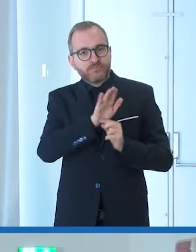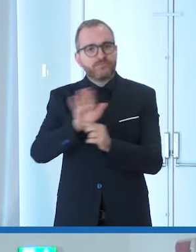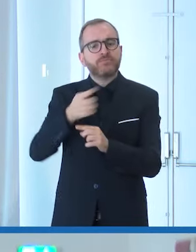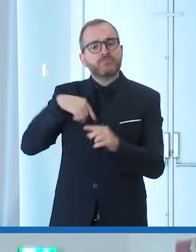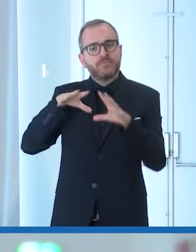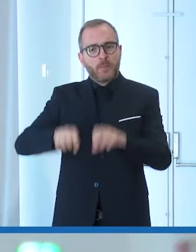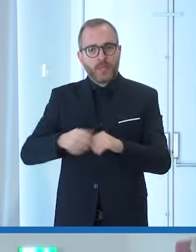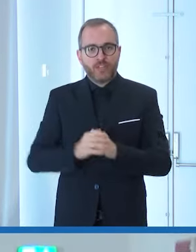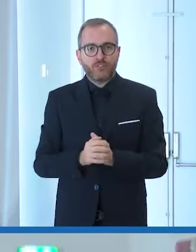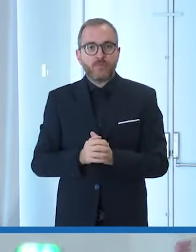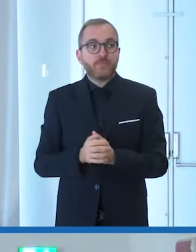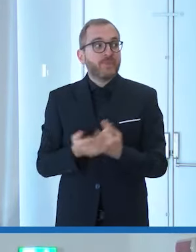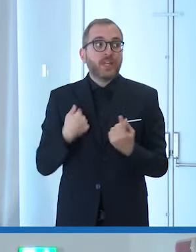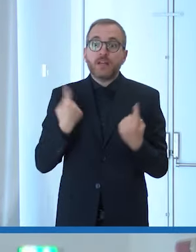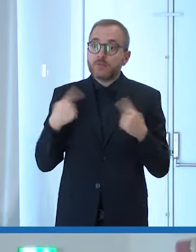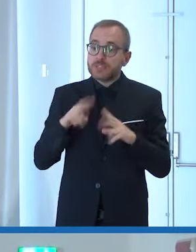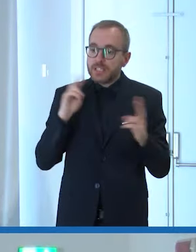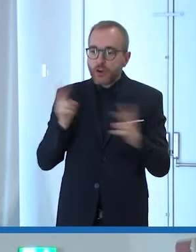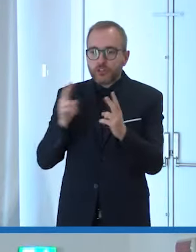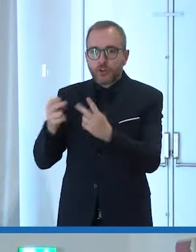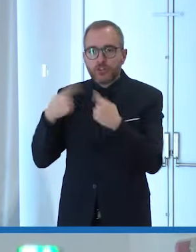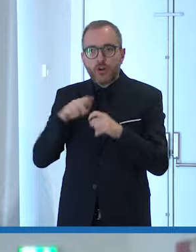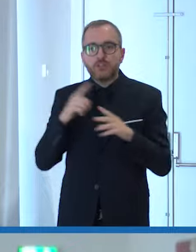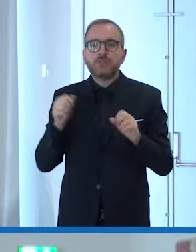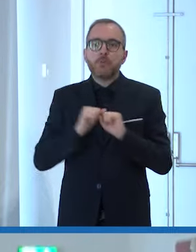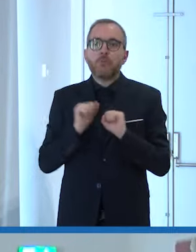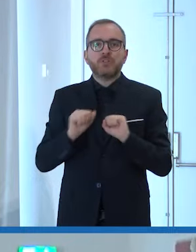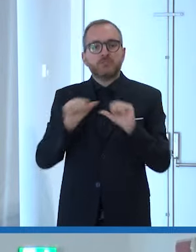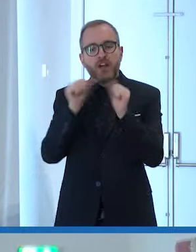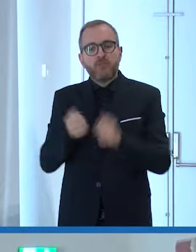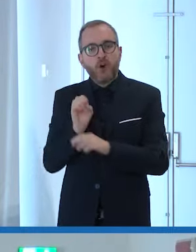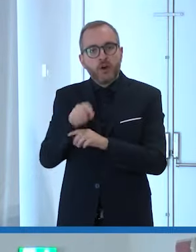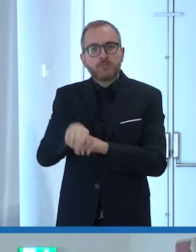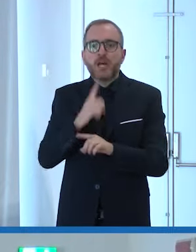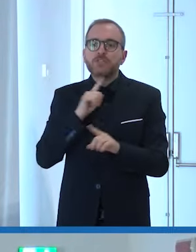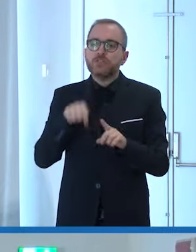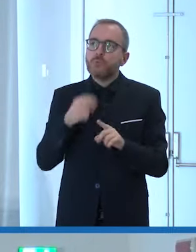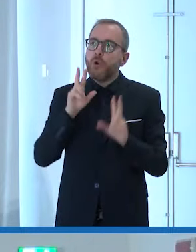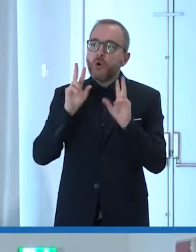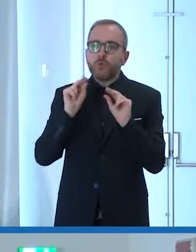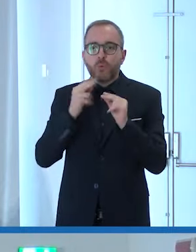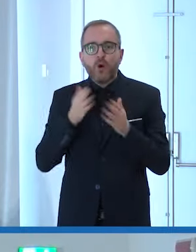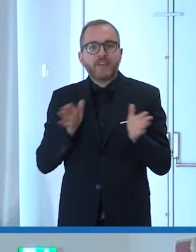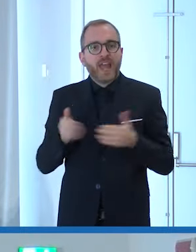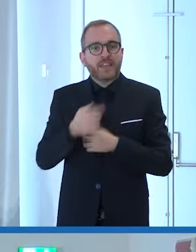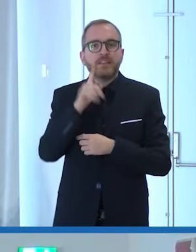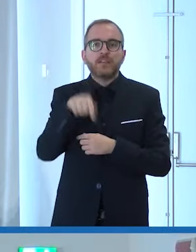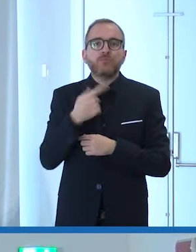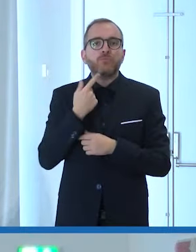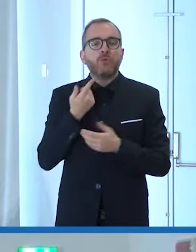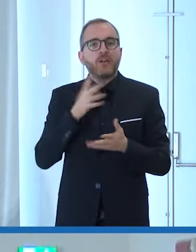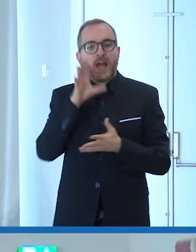Le occasioni d'incontro offrono la possibilità di valutare le potenzialità di nuovi candidati ed in particolare di